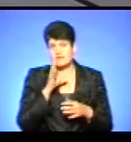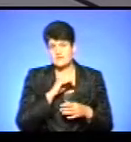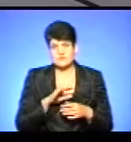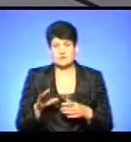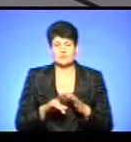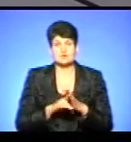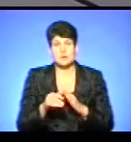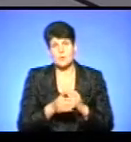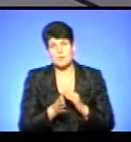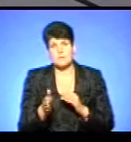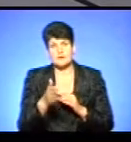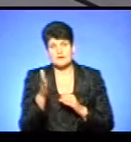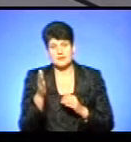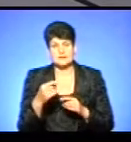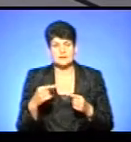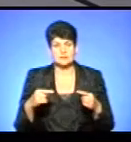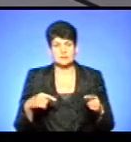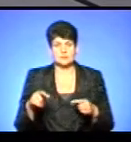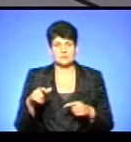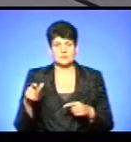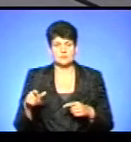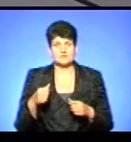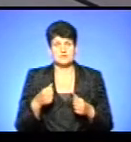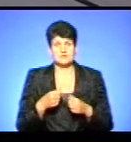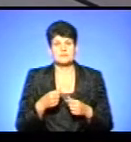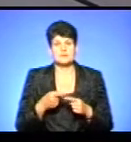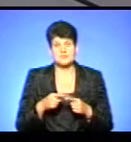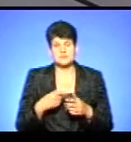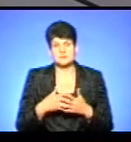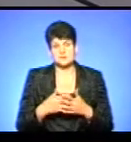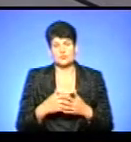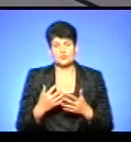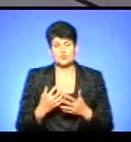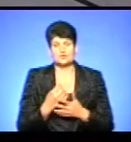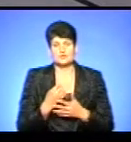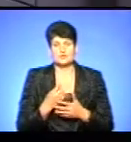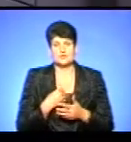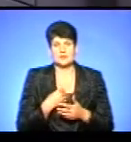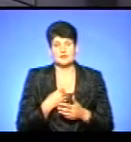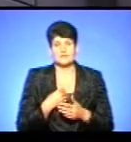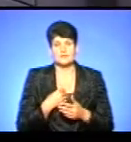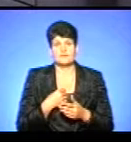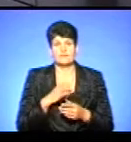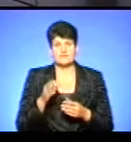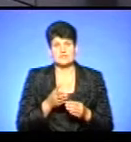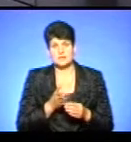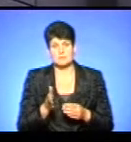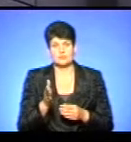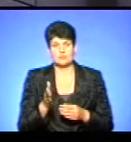почав якось обминати інших велосипедистів, щоб не стукнутися. І мені майже це вийде. І я їх всіх винував,